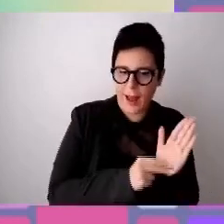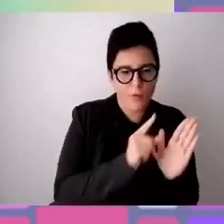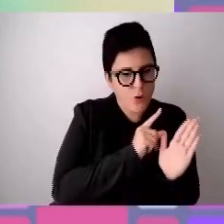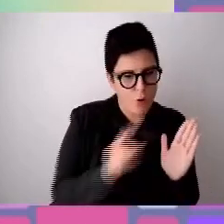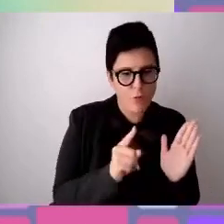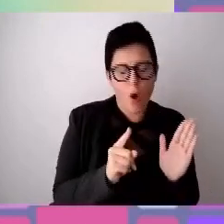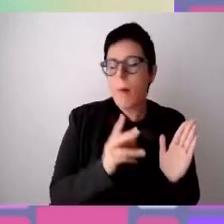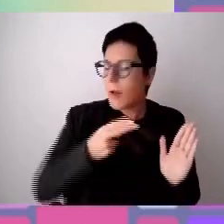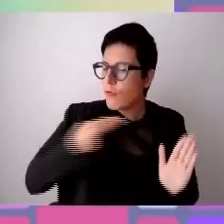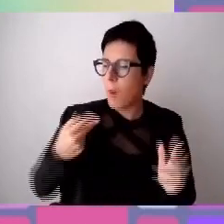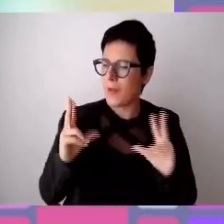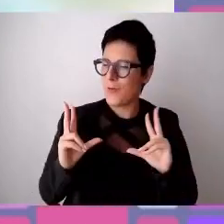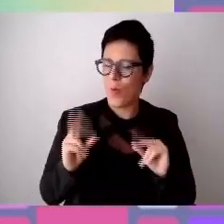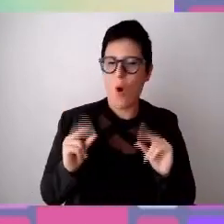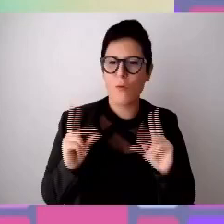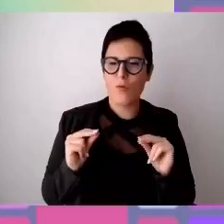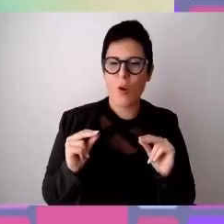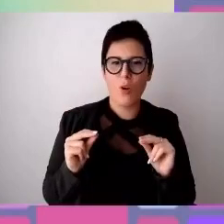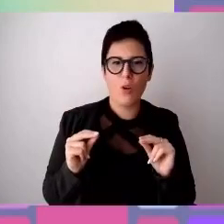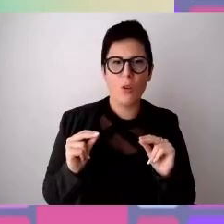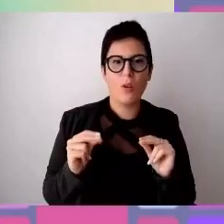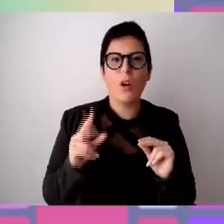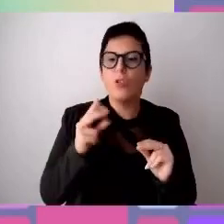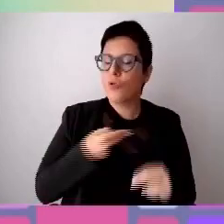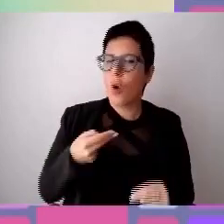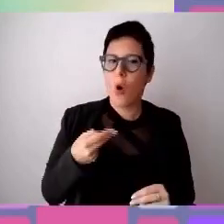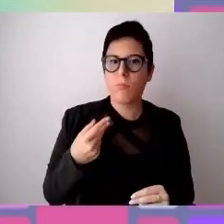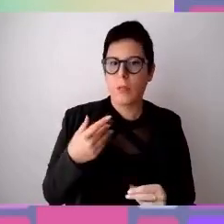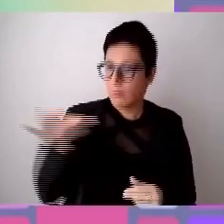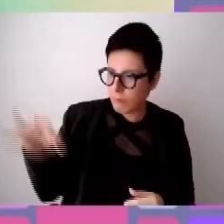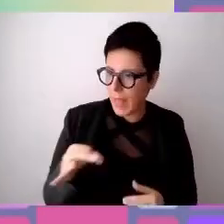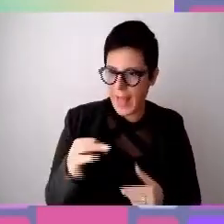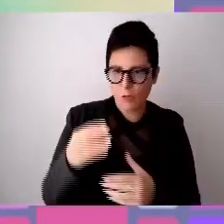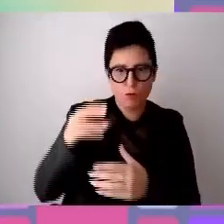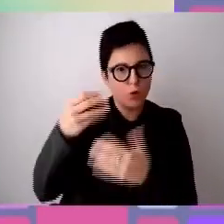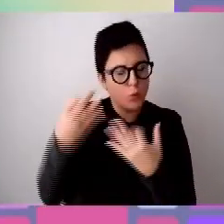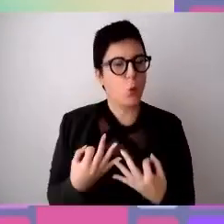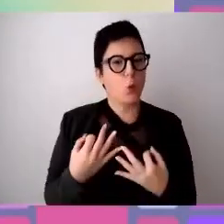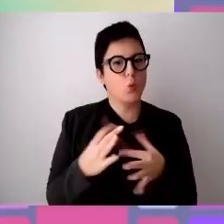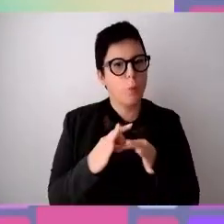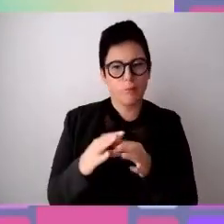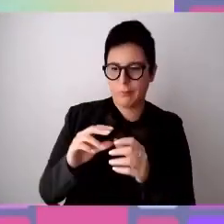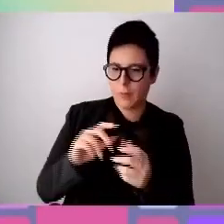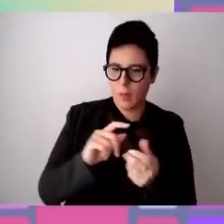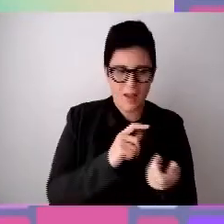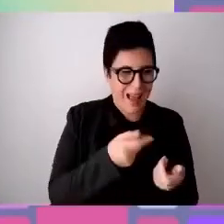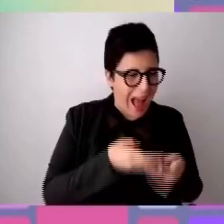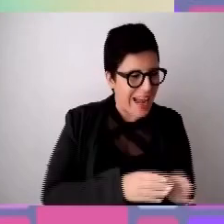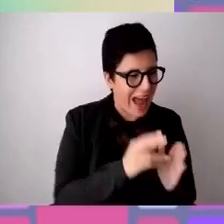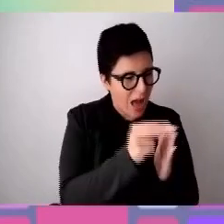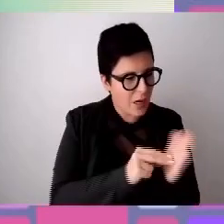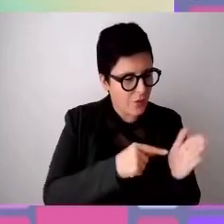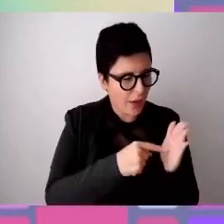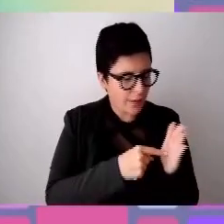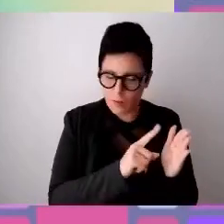come adottare, non so, con il nome della lezione, il badge, modificandolo, oppure